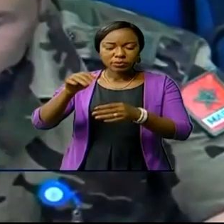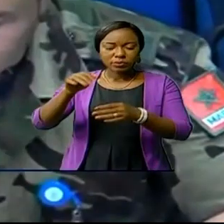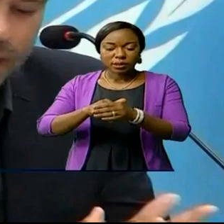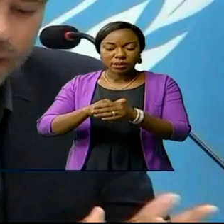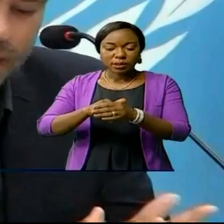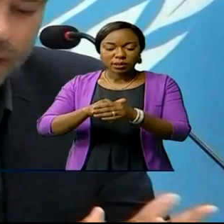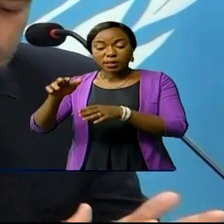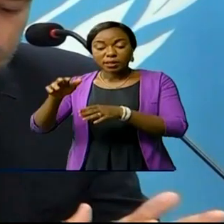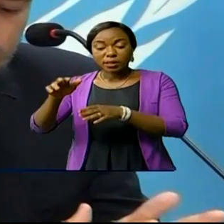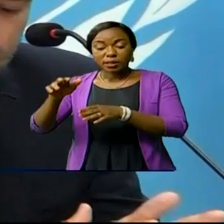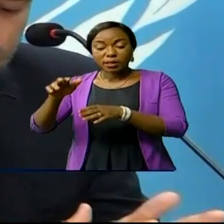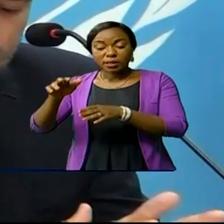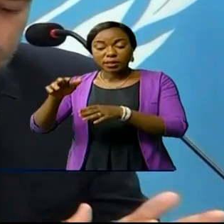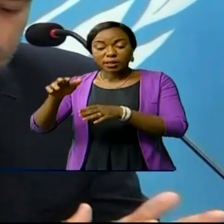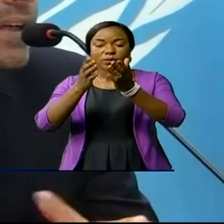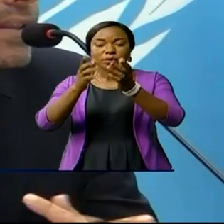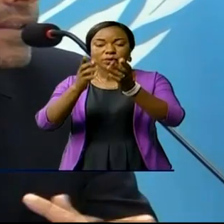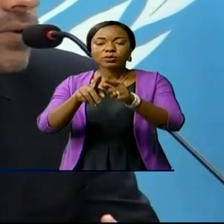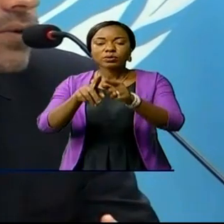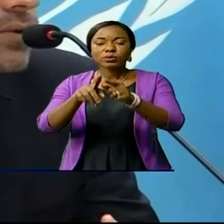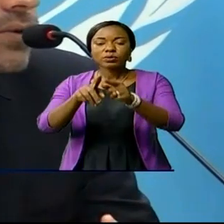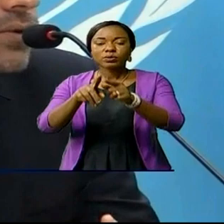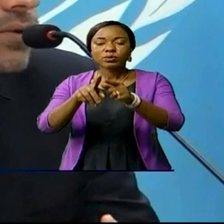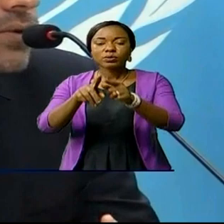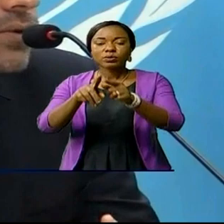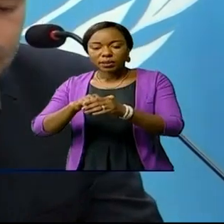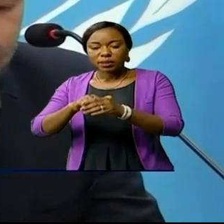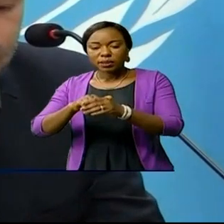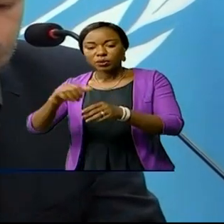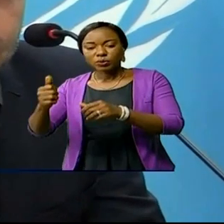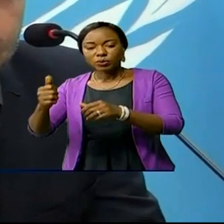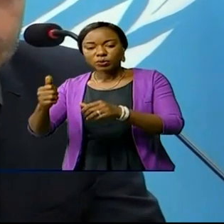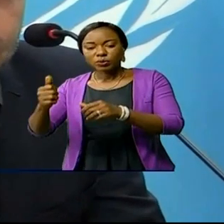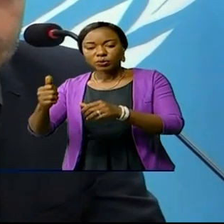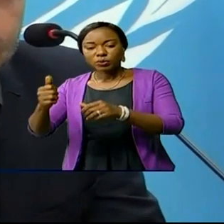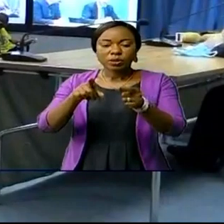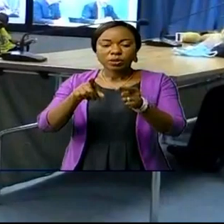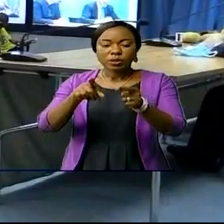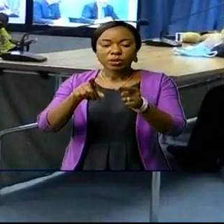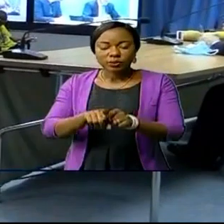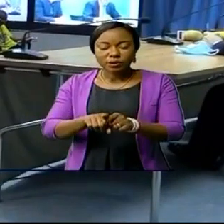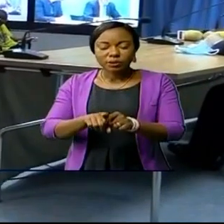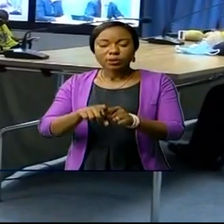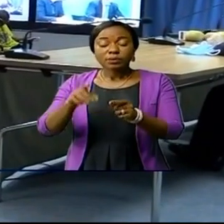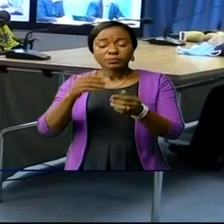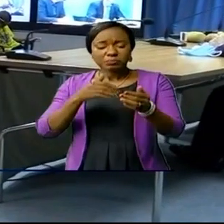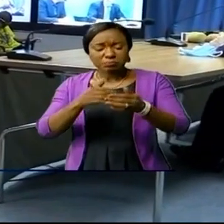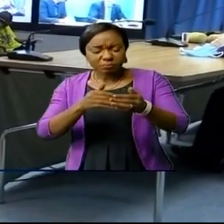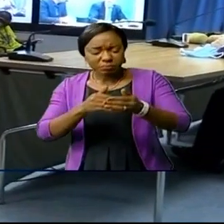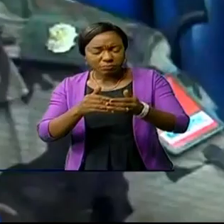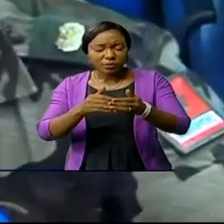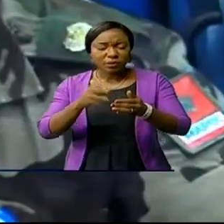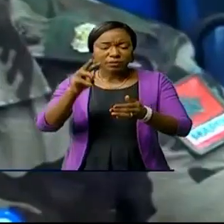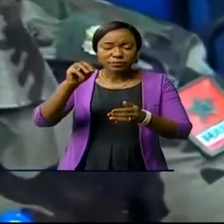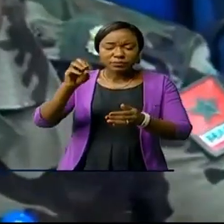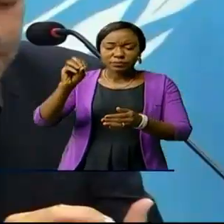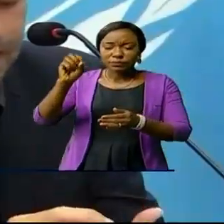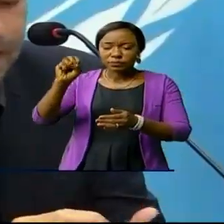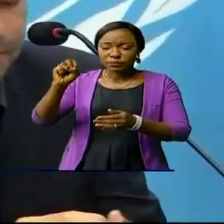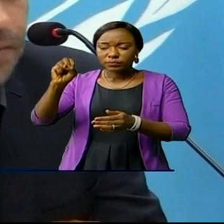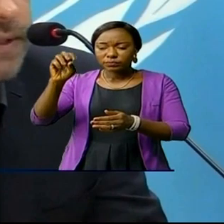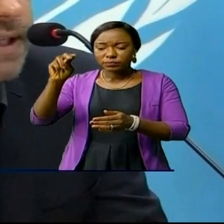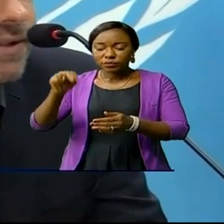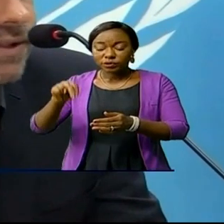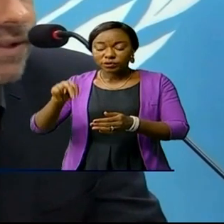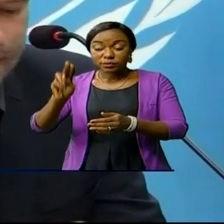y compris l'armerie située dans les quartiers industriels de la ville. La Monisco suit de près la situation. La police des Nations Unies